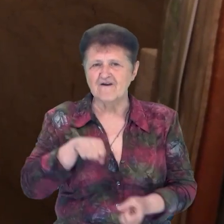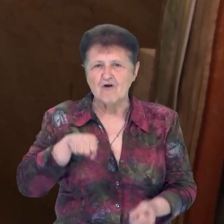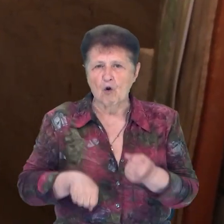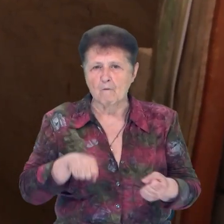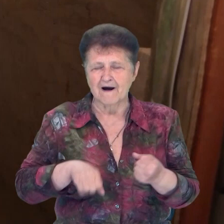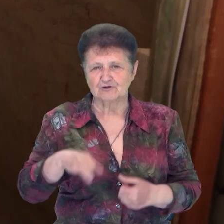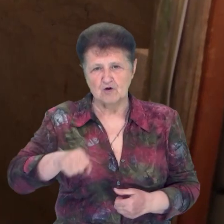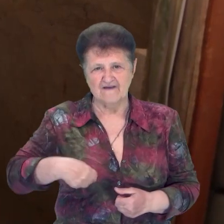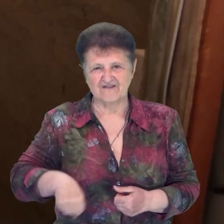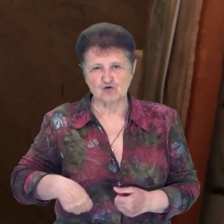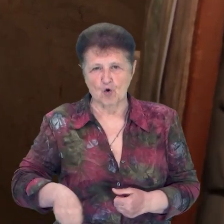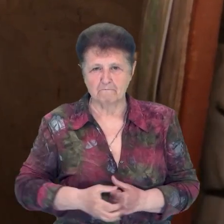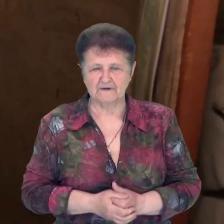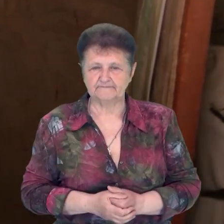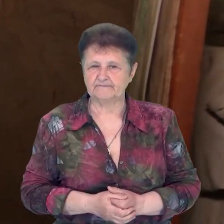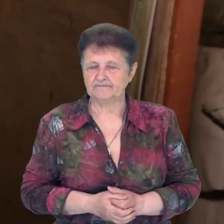і відром.